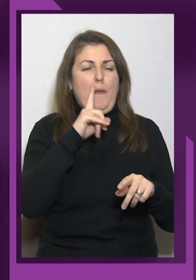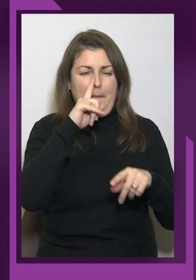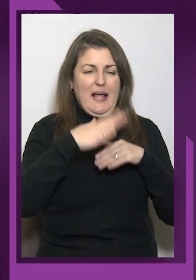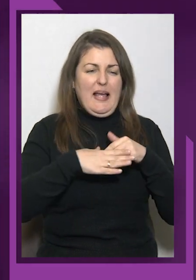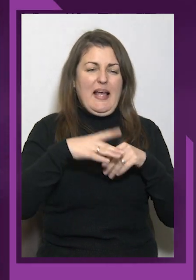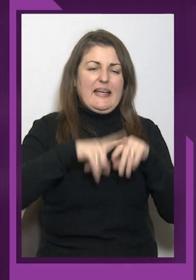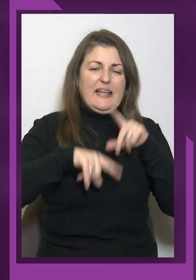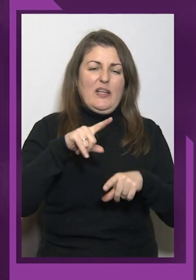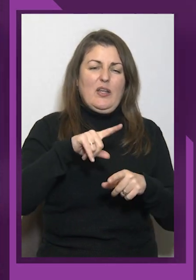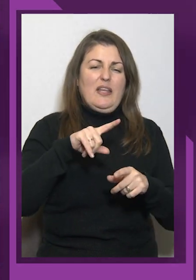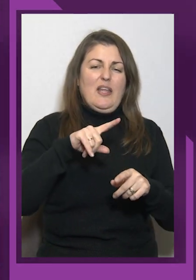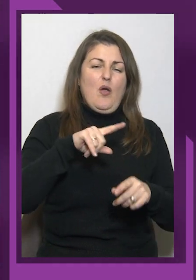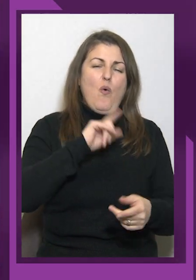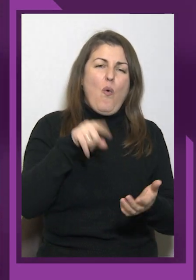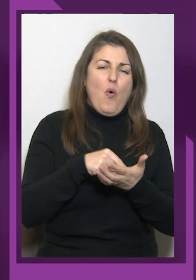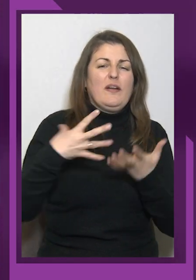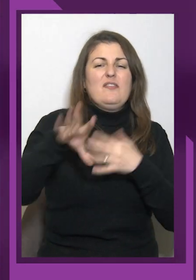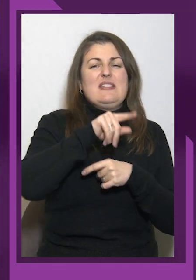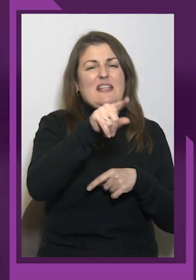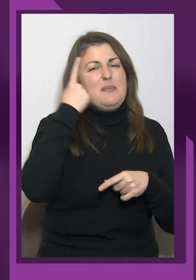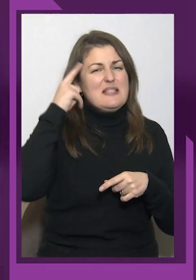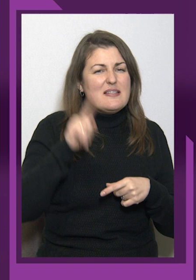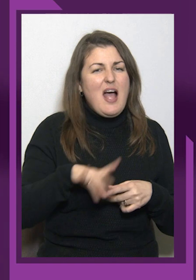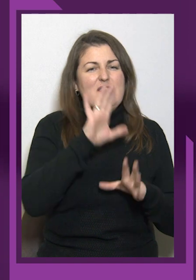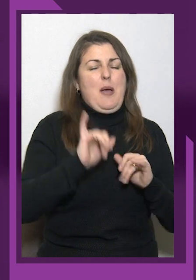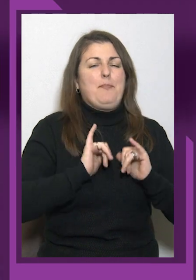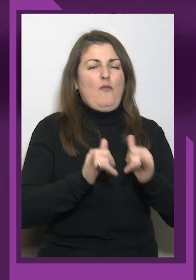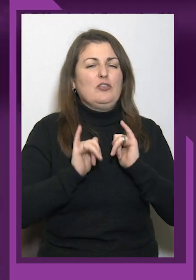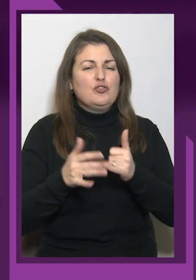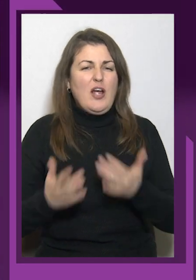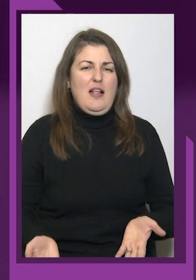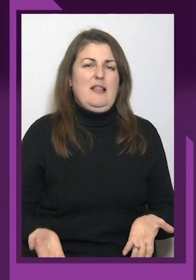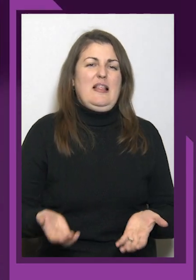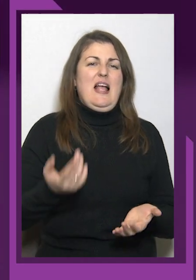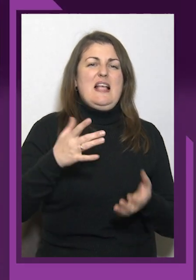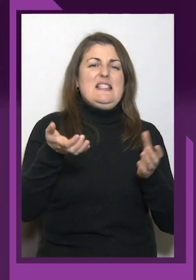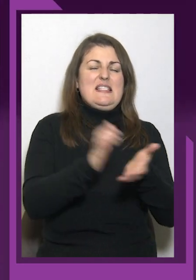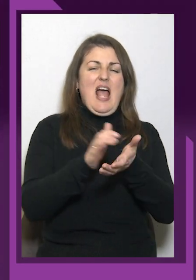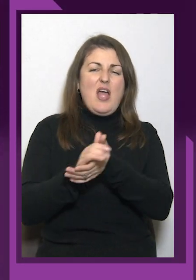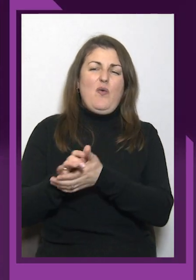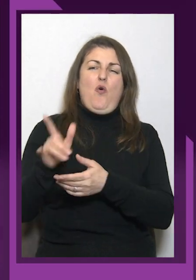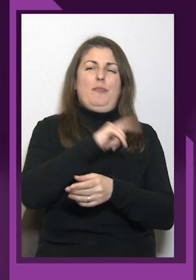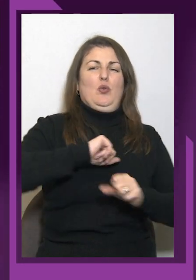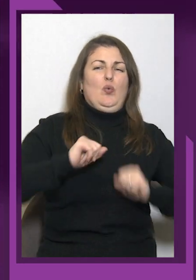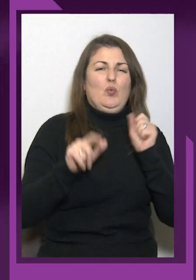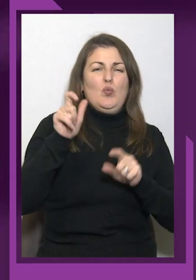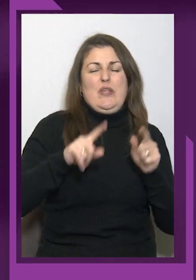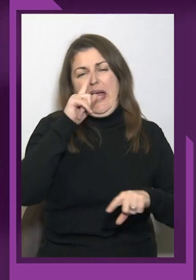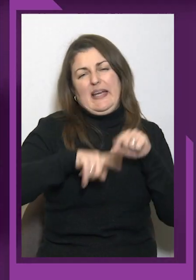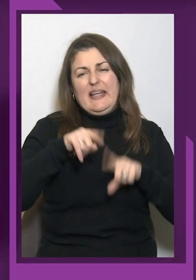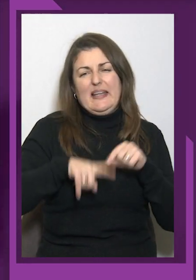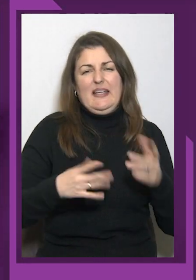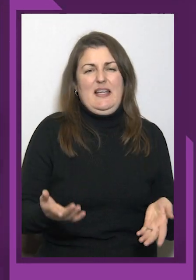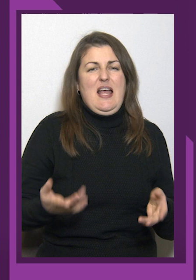поважали, знайомі, друзі, рідні. Це пройшлося, як би, розбіглися,